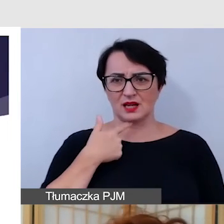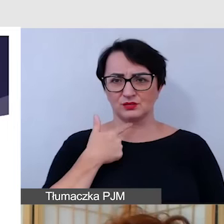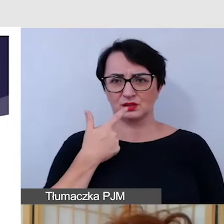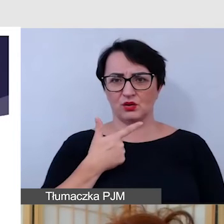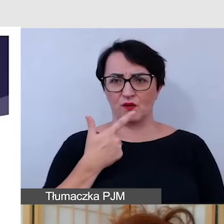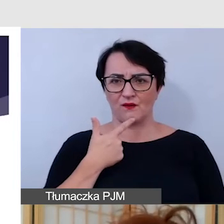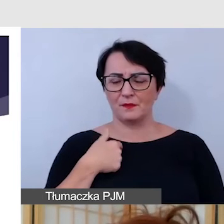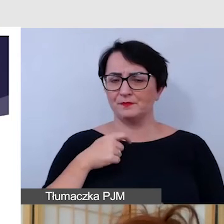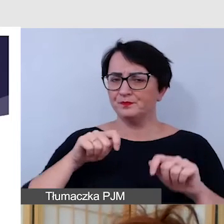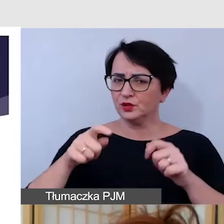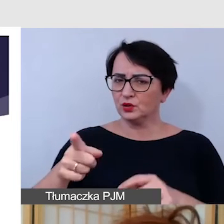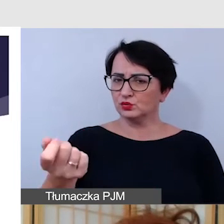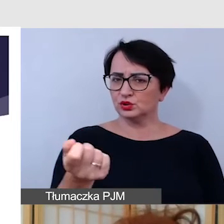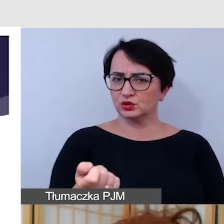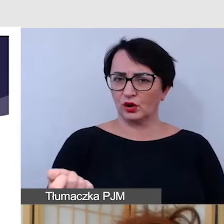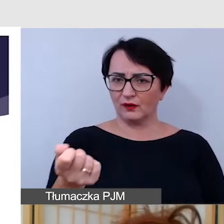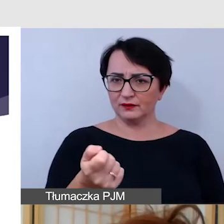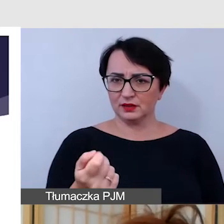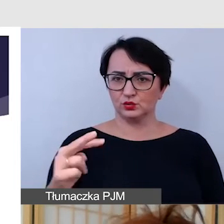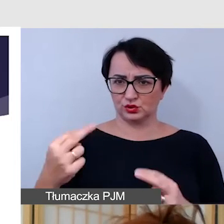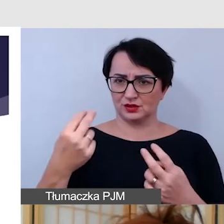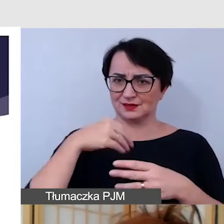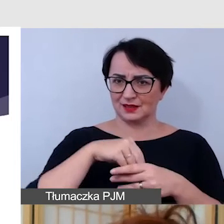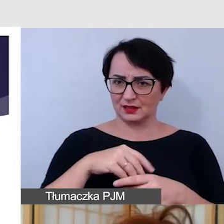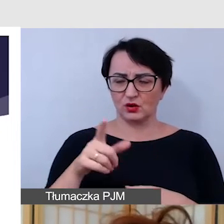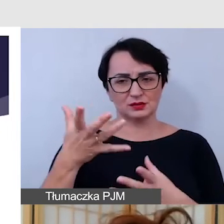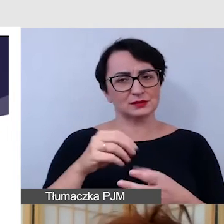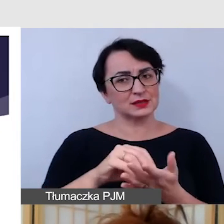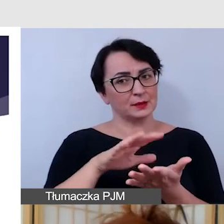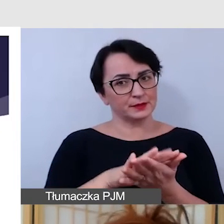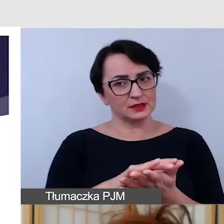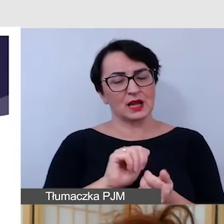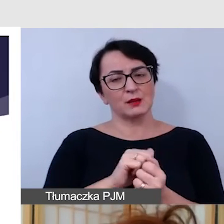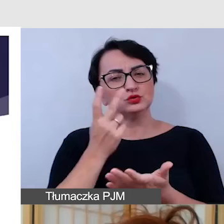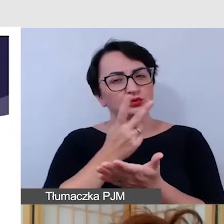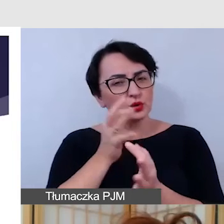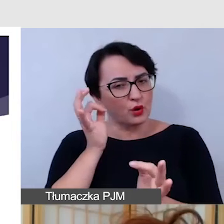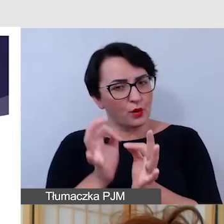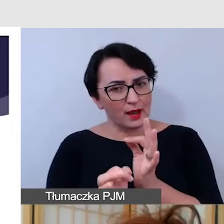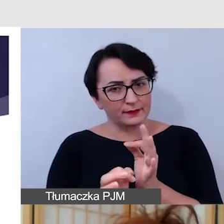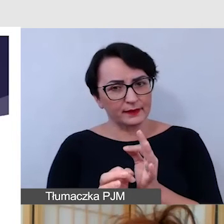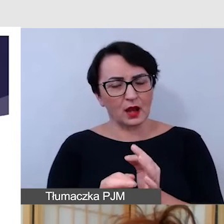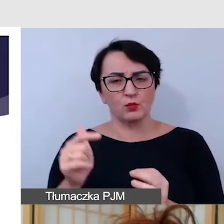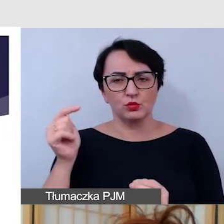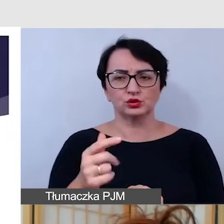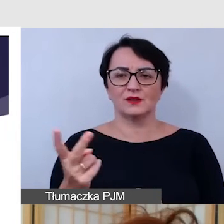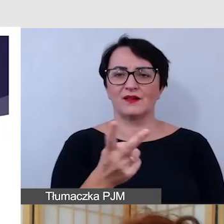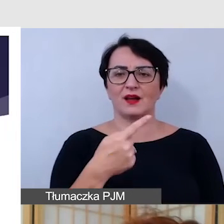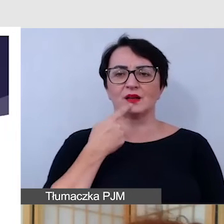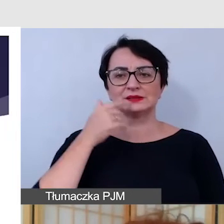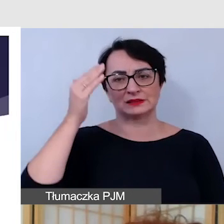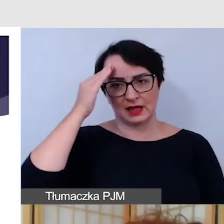Czyli my zmuszamy naszego użytkownika, uczestnika, który chciałby się zapisać, bądź doczytać coś, do znajomości tych języków.